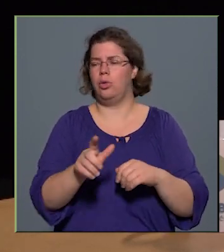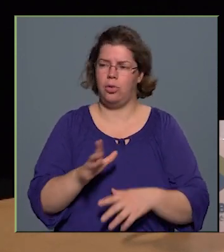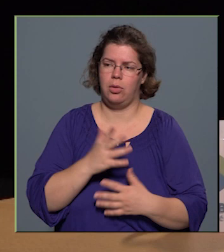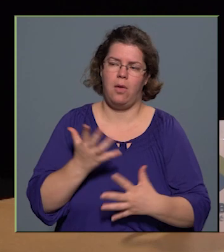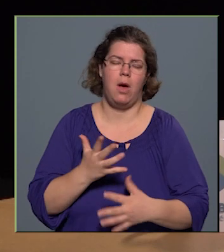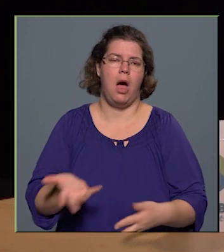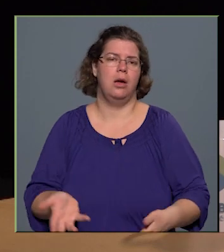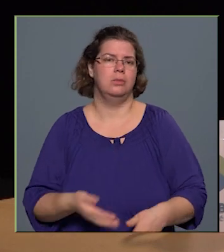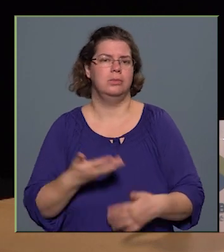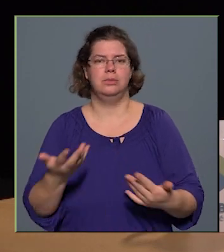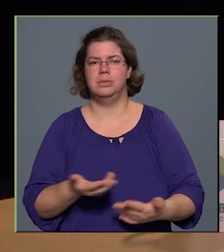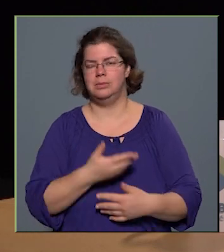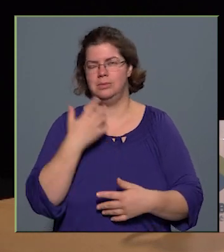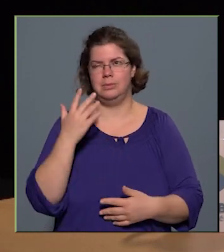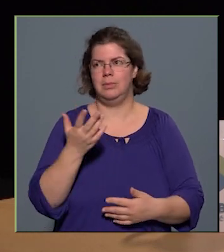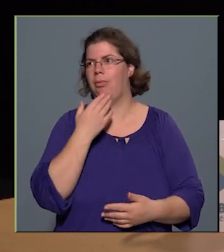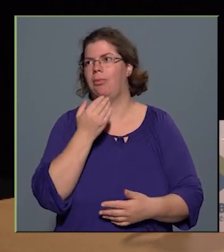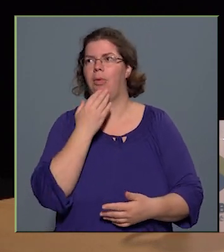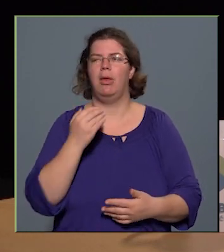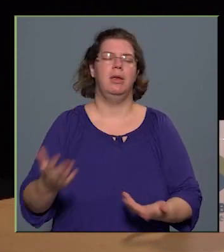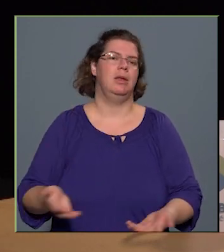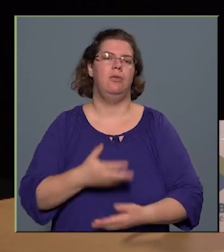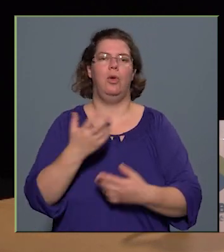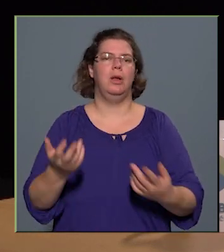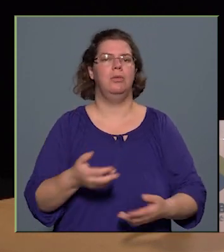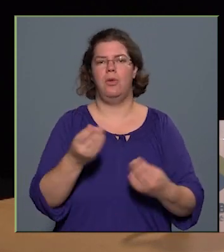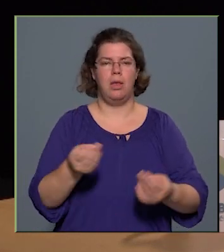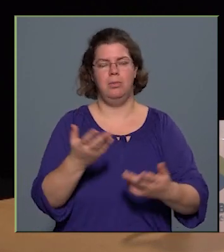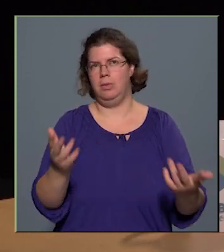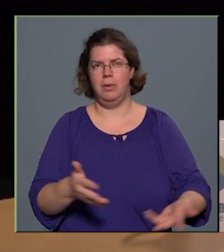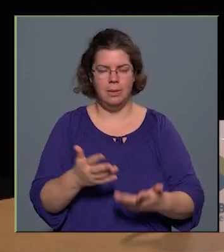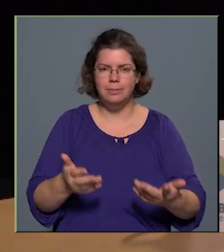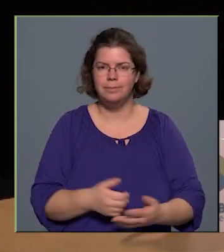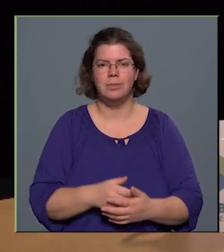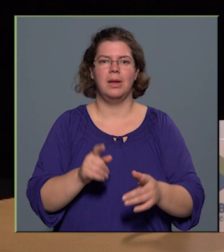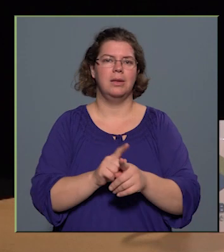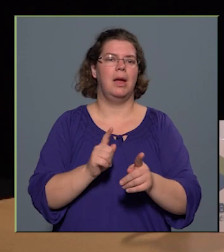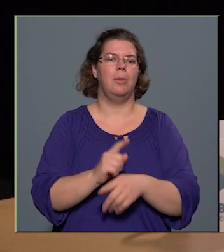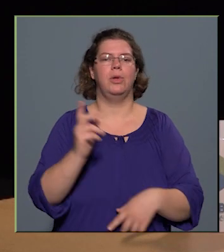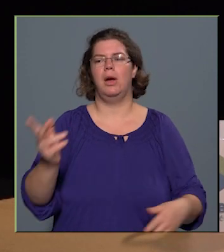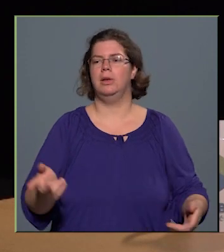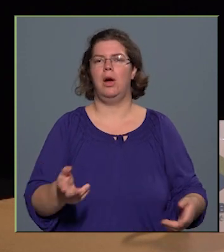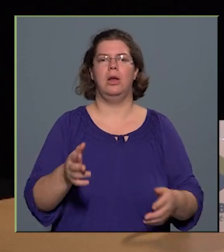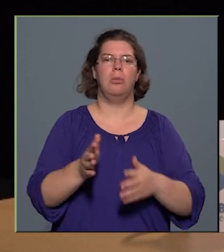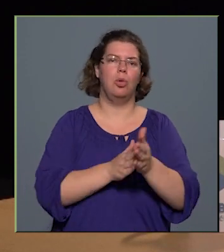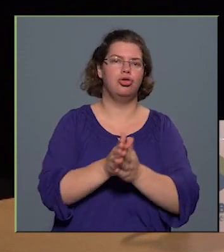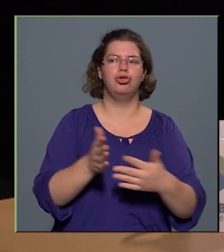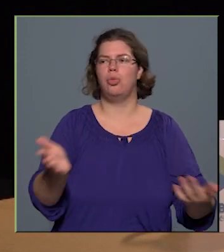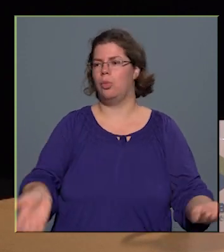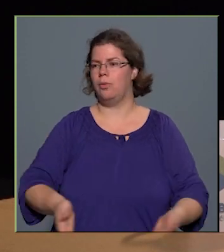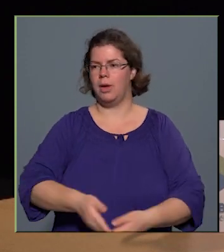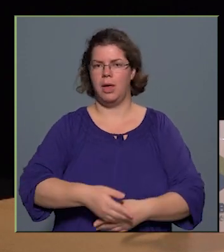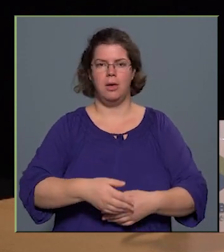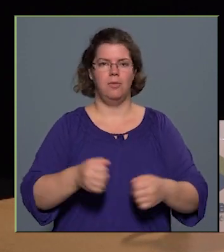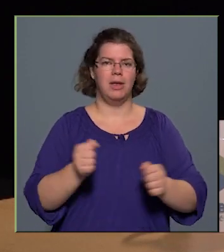nem volt, nem tudom, tehát hogy nem olyan a mosdók, meg nem olyan